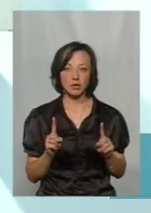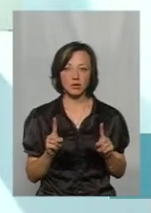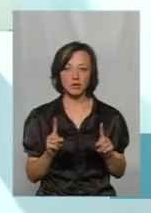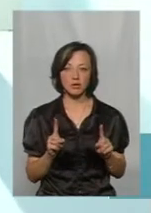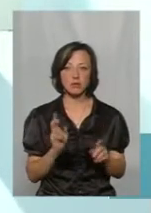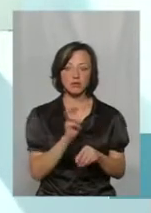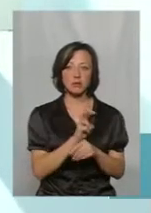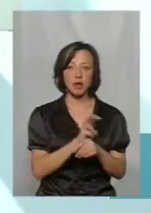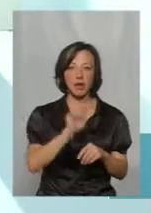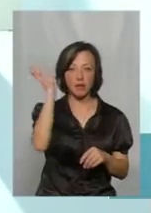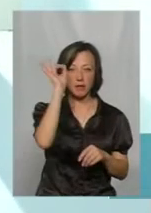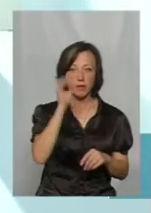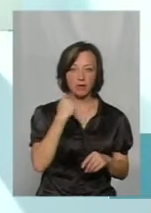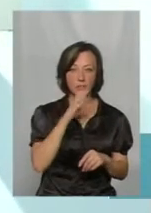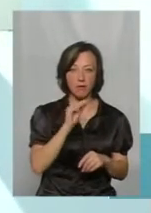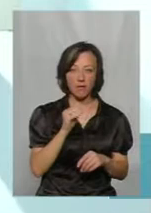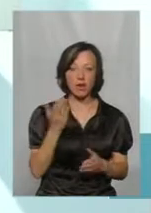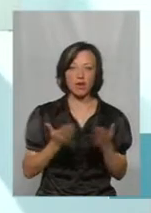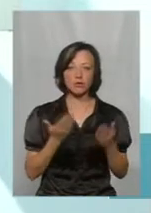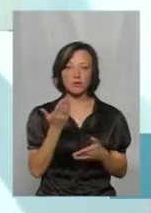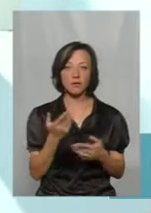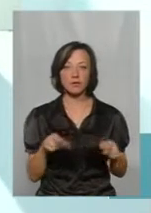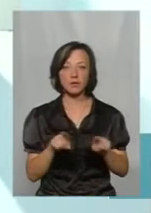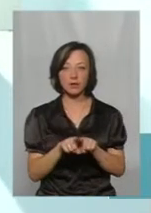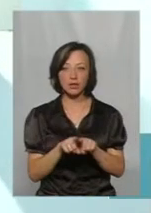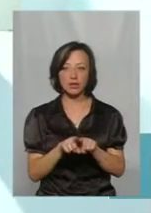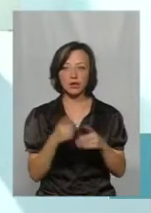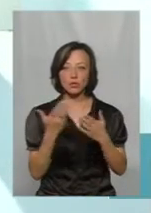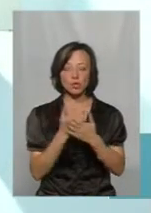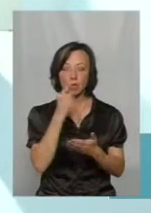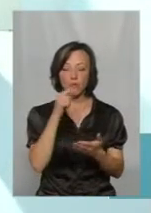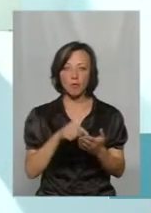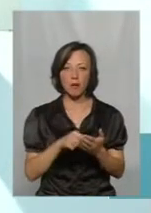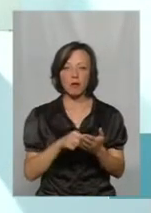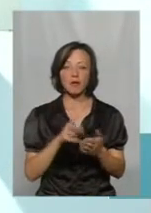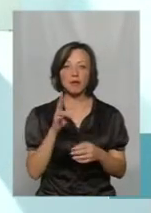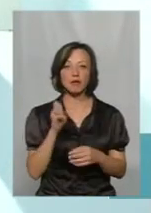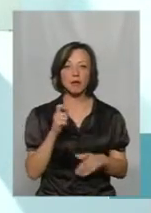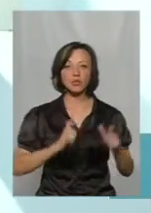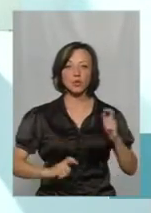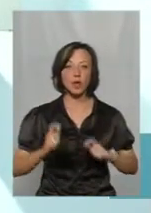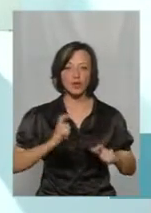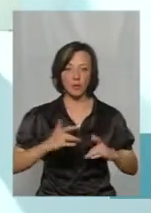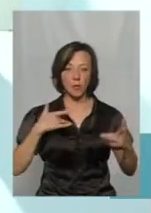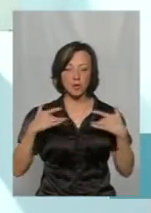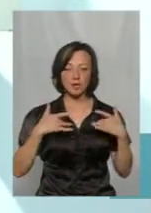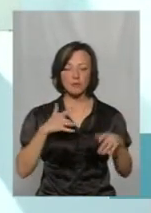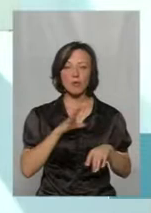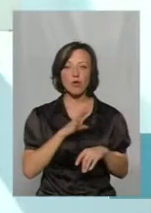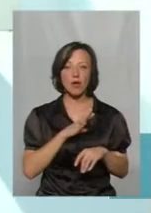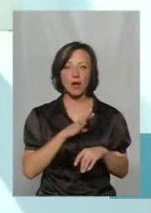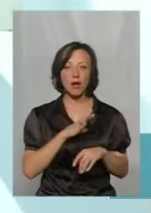німецьку мову. І якщо ви теж сюжет не попали, на студентському капустнику була